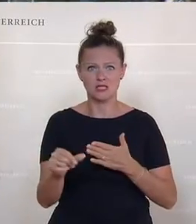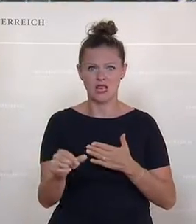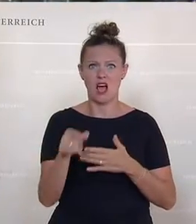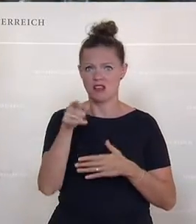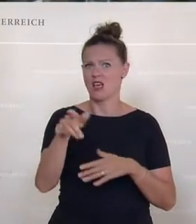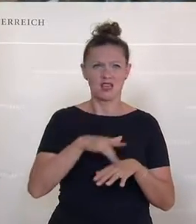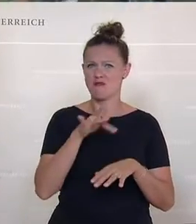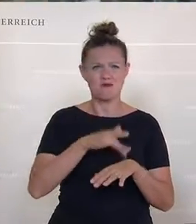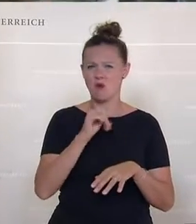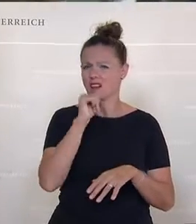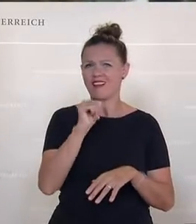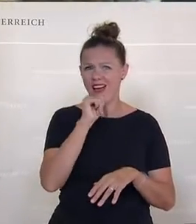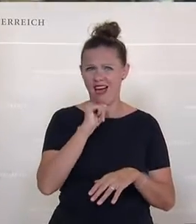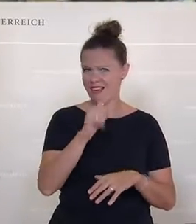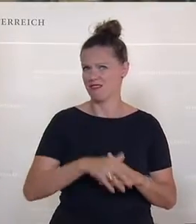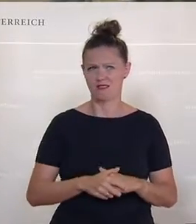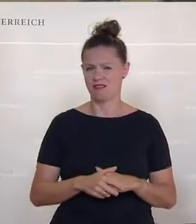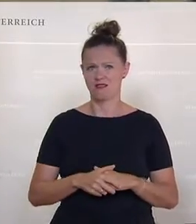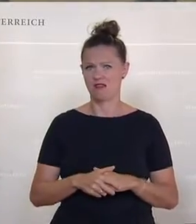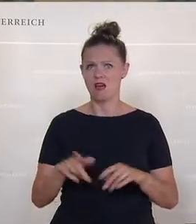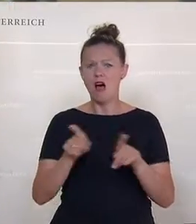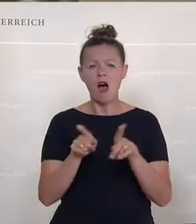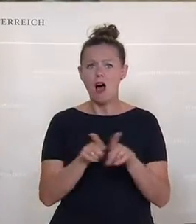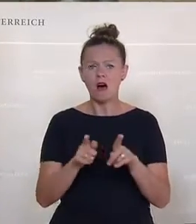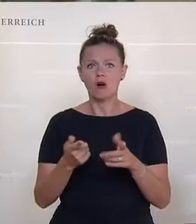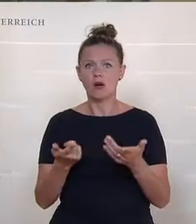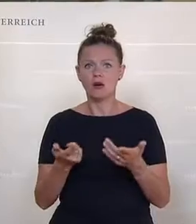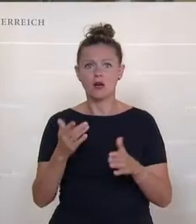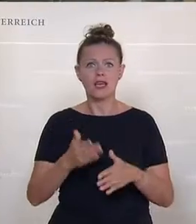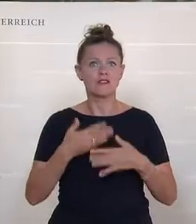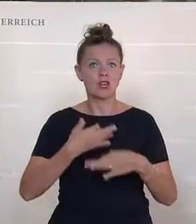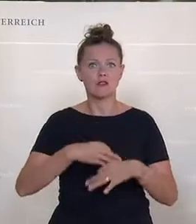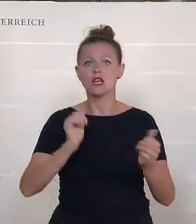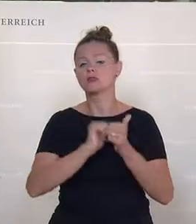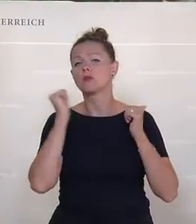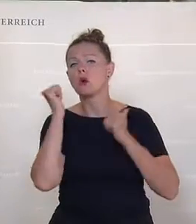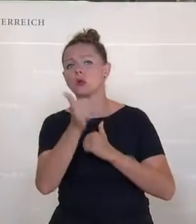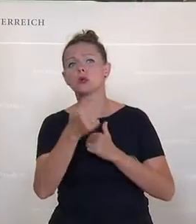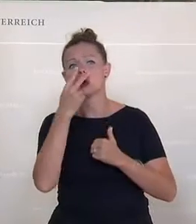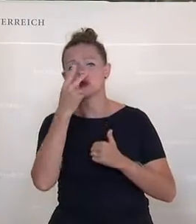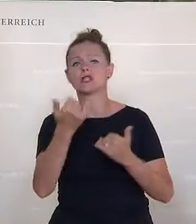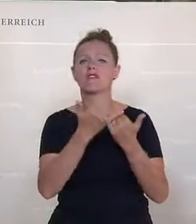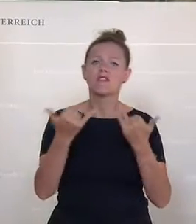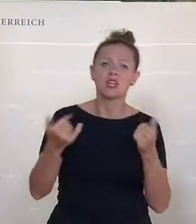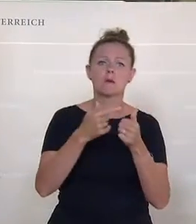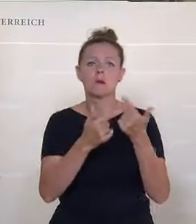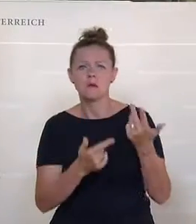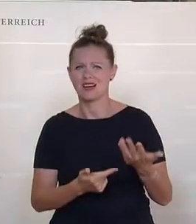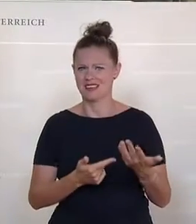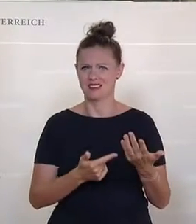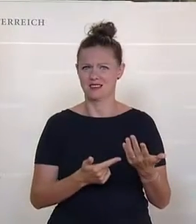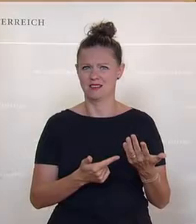Und da helfen auch keine Prognosen, auf die sie sich stützen. Weil keine